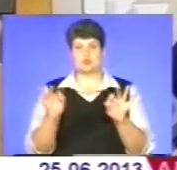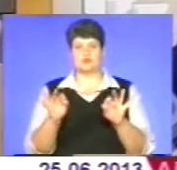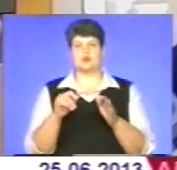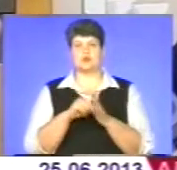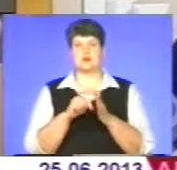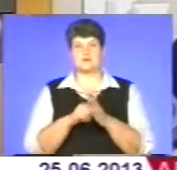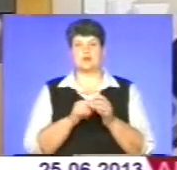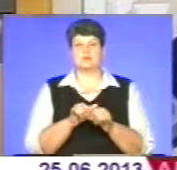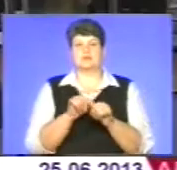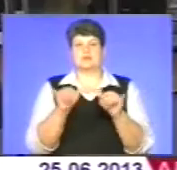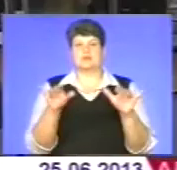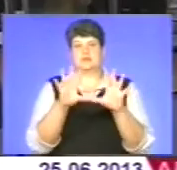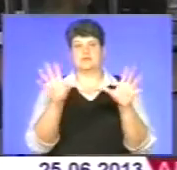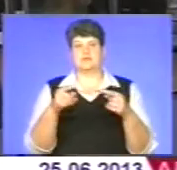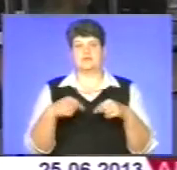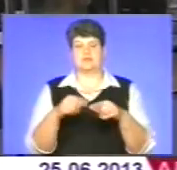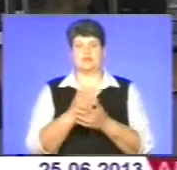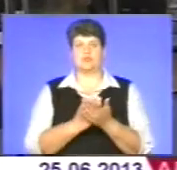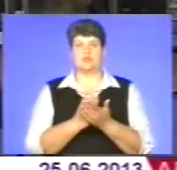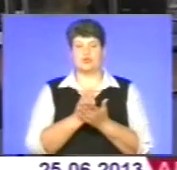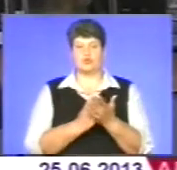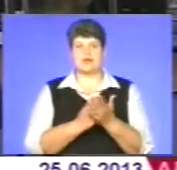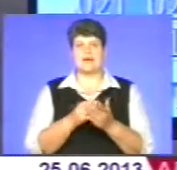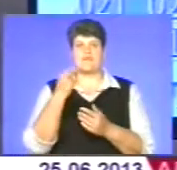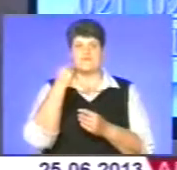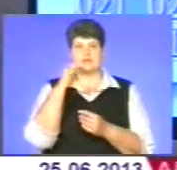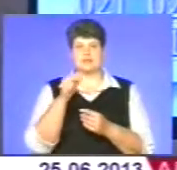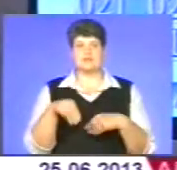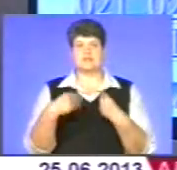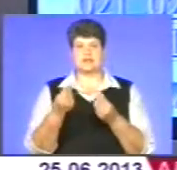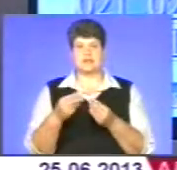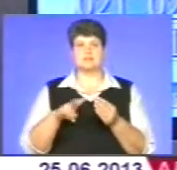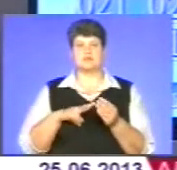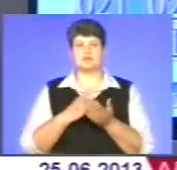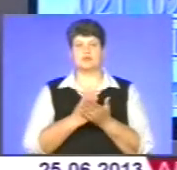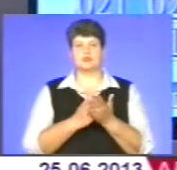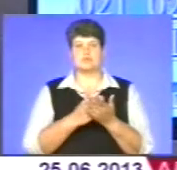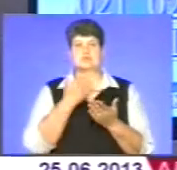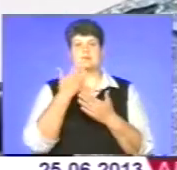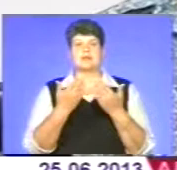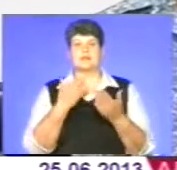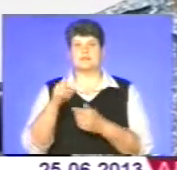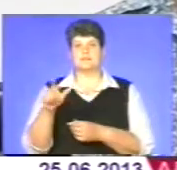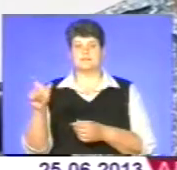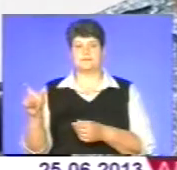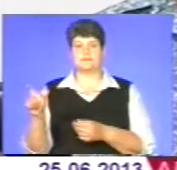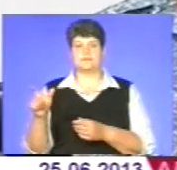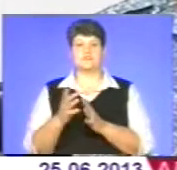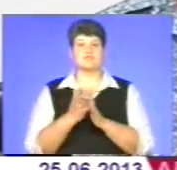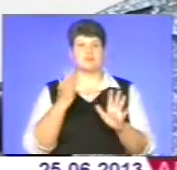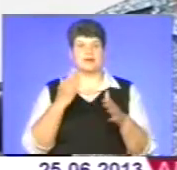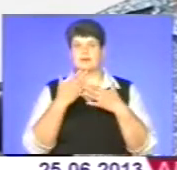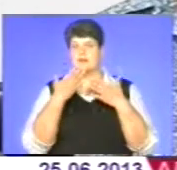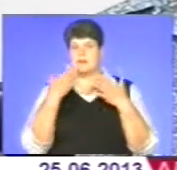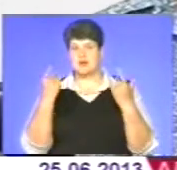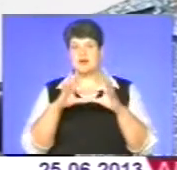поширити на всі види послуг. Про ефективність роботи Центру надання адміністративних послуг ми запитали у відвідувачів. Чарних затримок немає, все